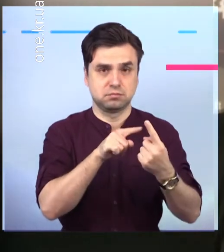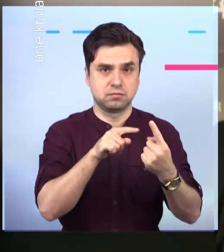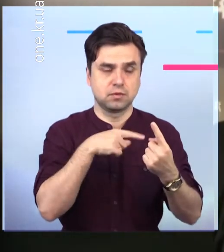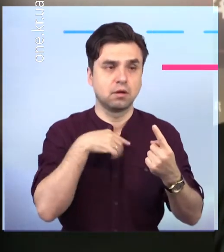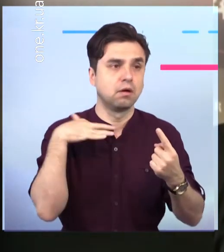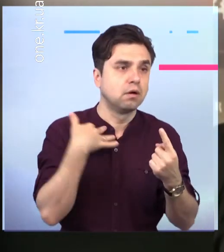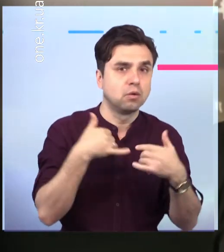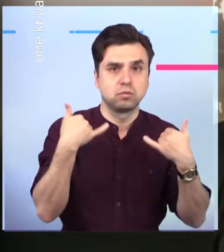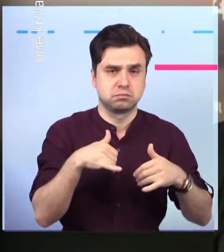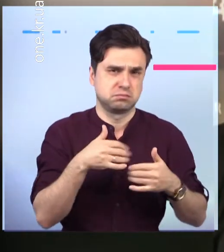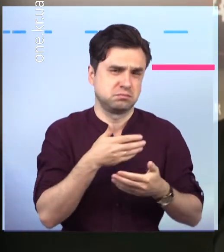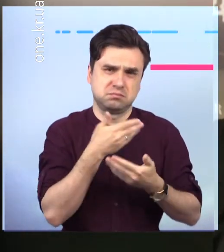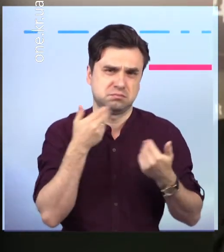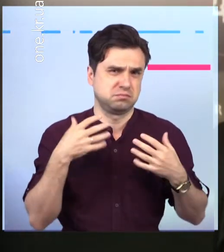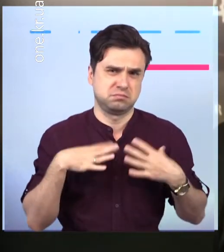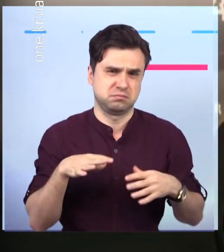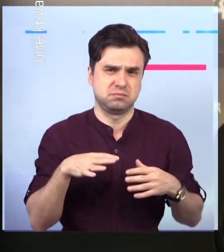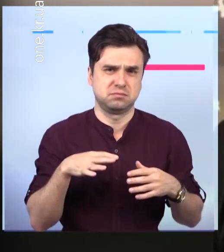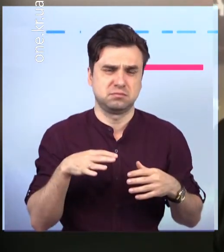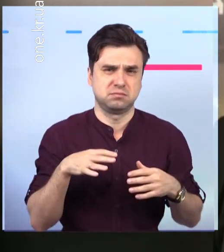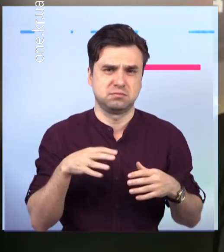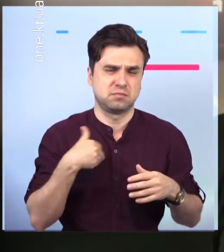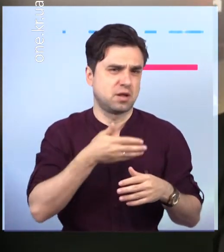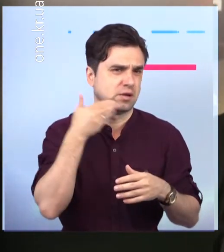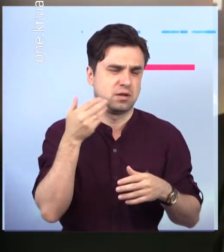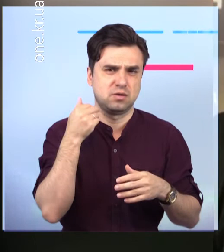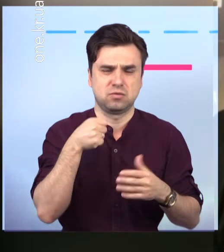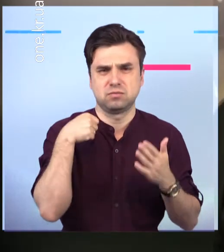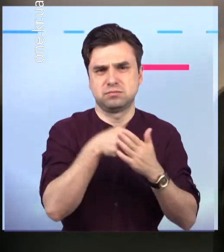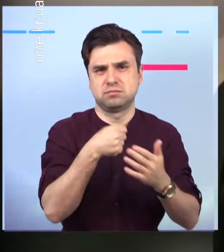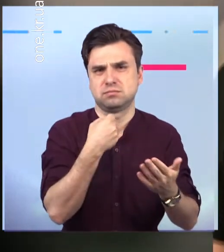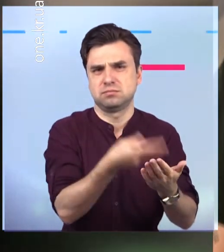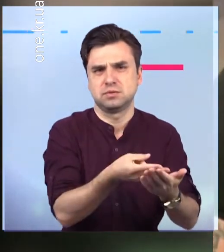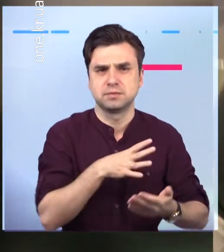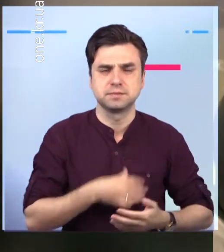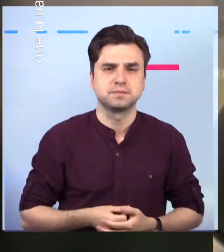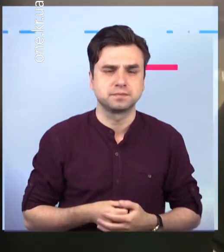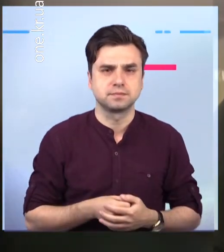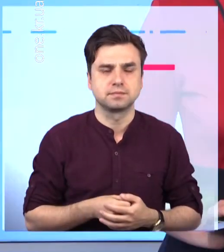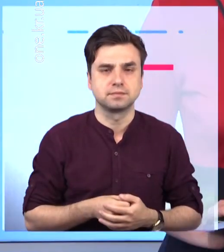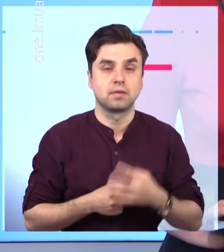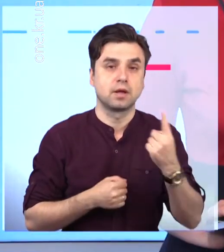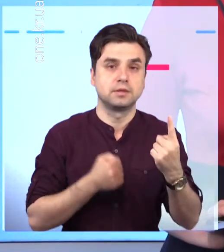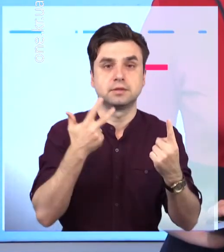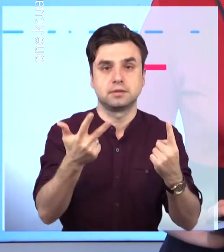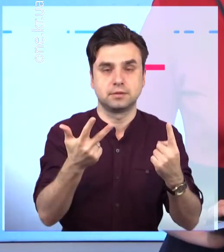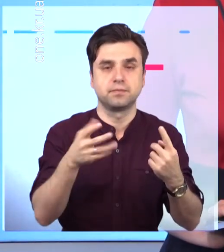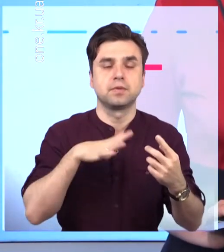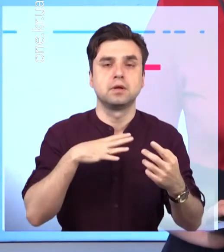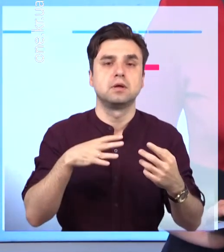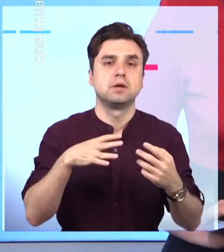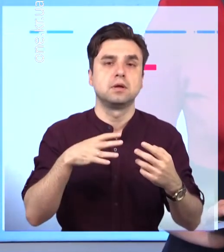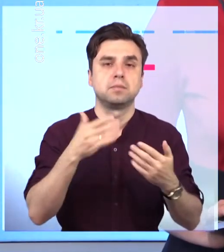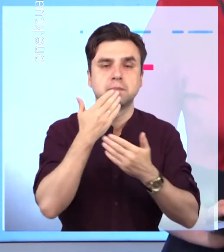Я хотів показати красивий бокс. Зрителям ми самі будемо займати. 1-3.